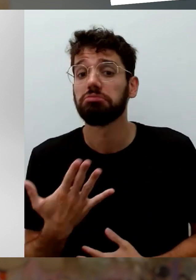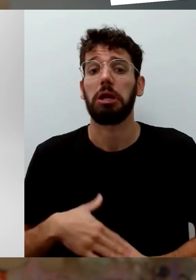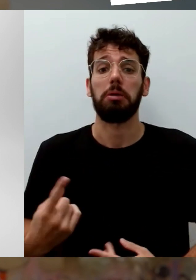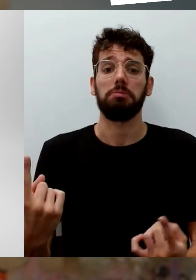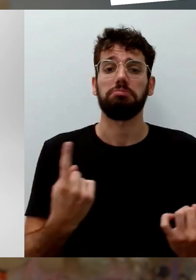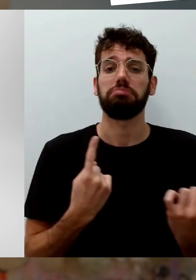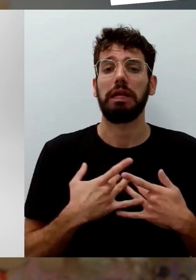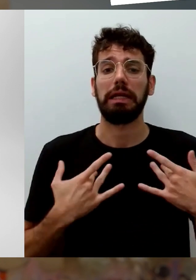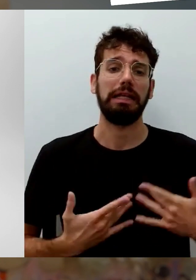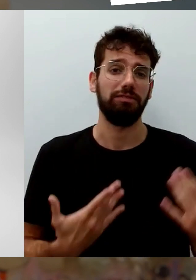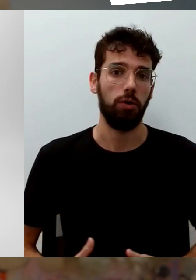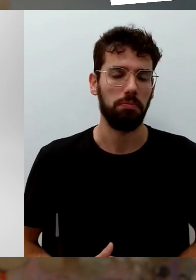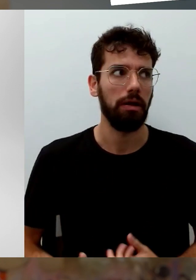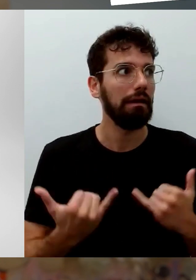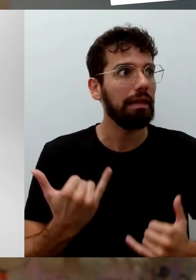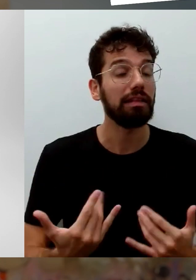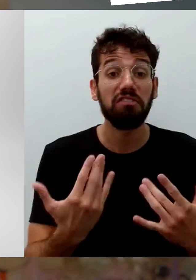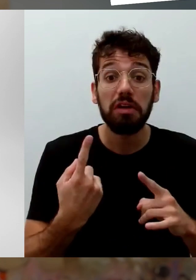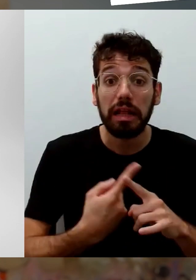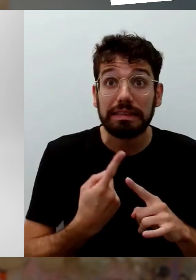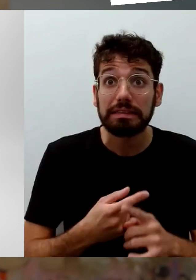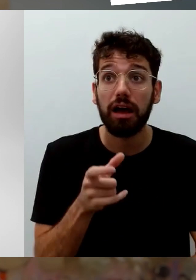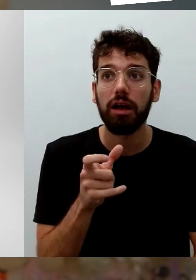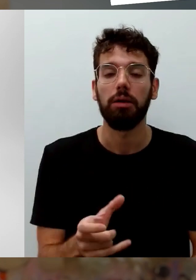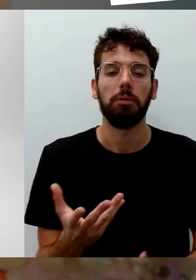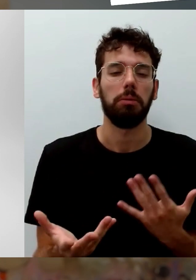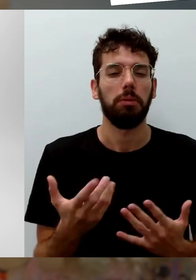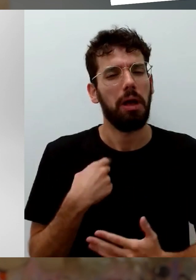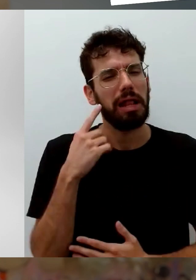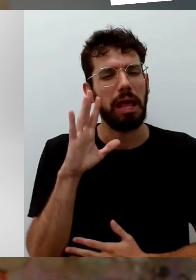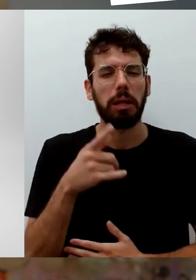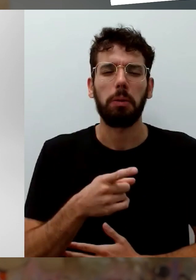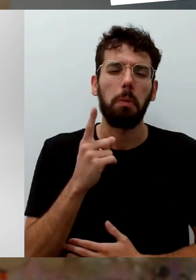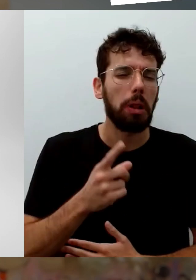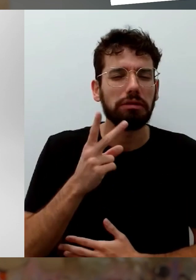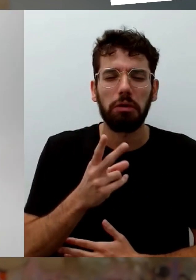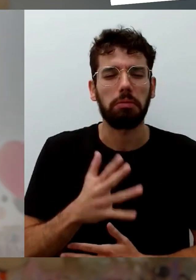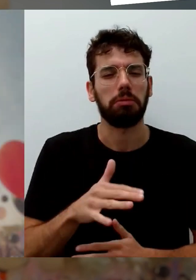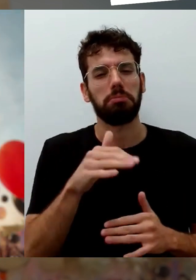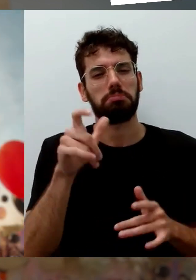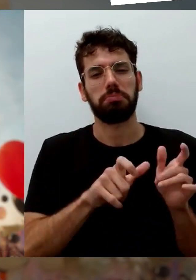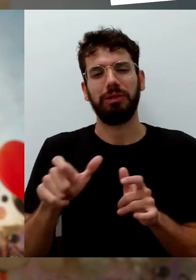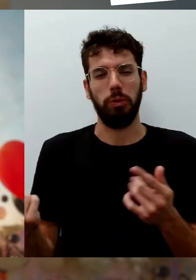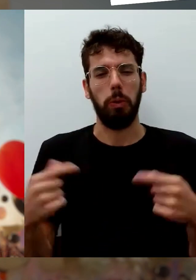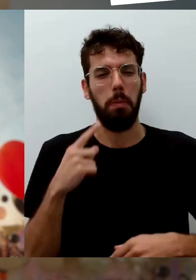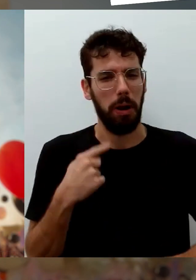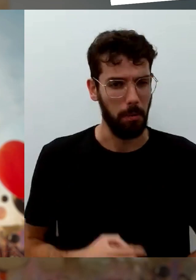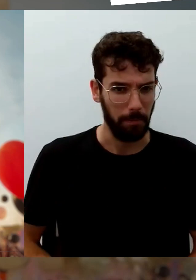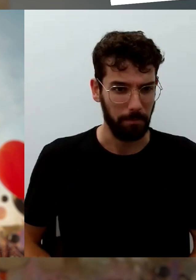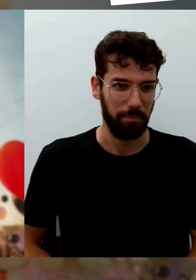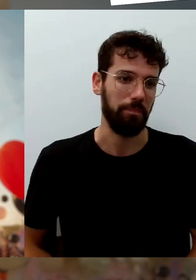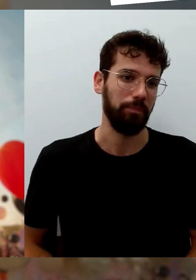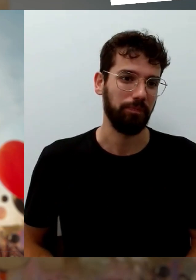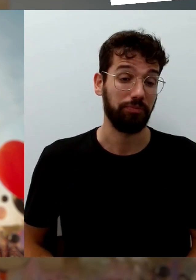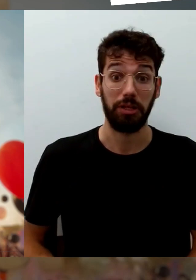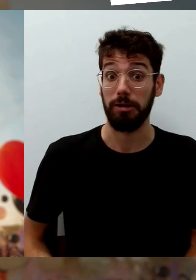nennen ist sehr schwierig voraus, aber wir rechnen mit mehreren Hunderten Personen hier vor Ort. Dann glaube ich, können wir alle Ihnen nur